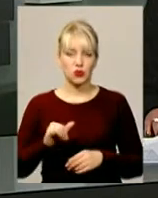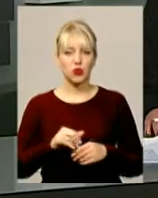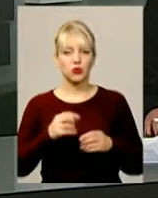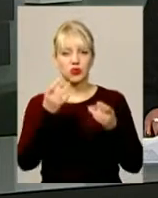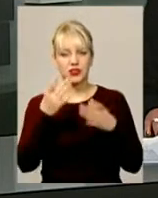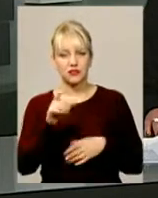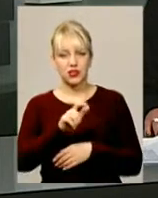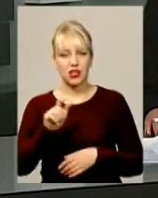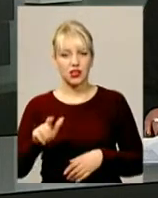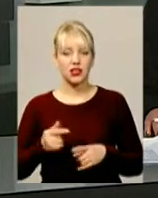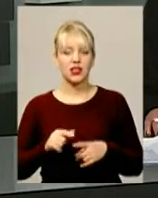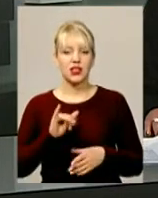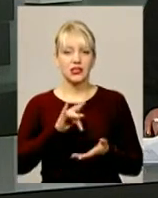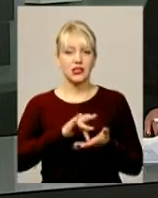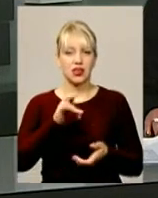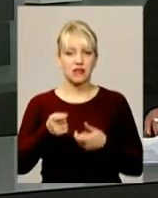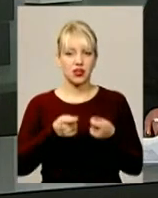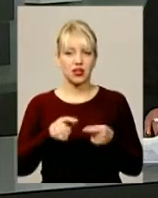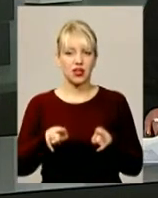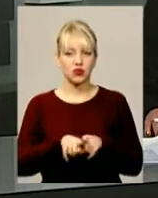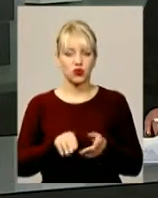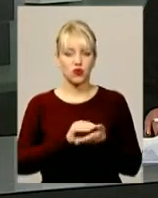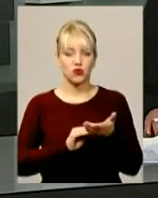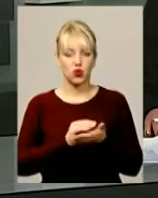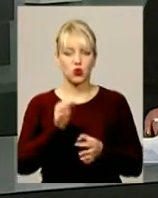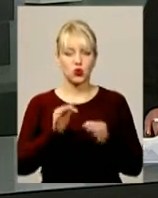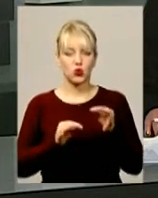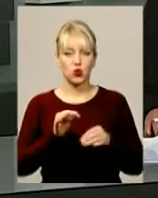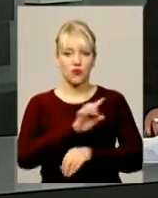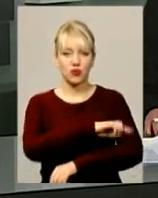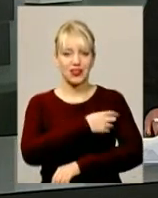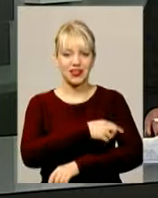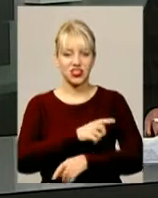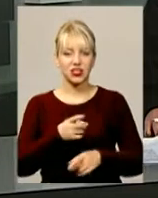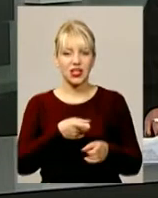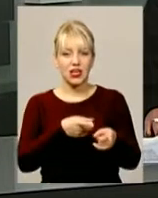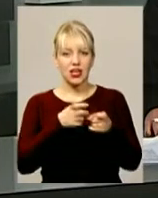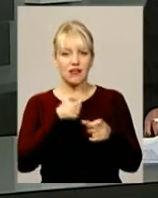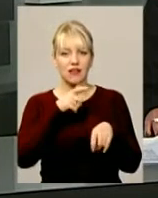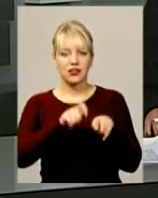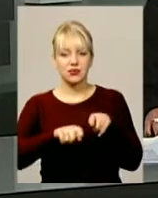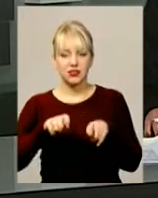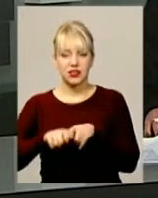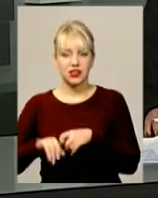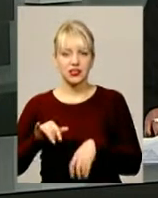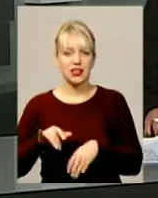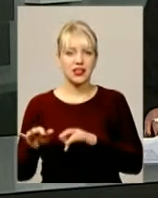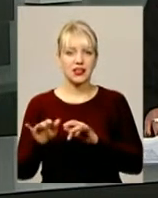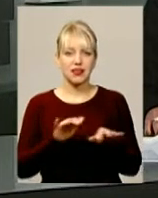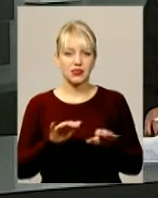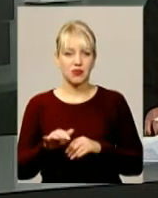керівництва. Окрім того, відбуваються повторні судово-медична та балістична експертизи, слідчі експерименти та експертиза